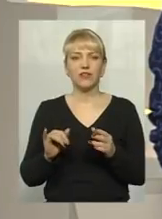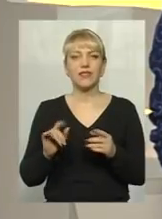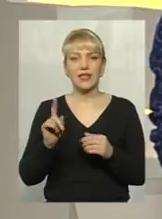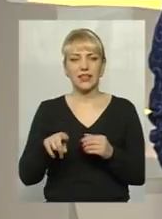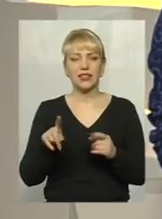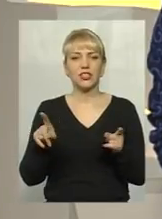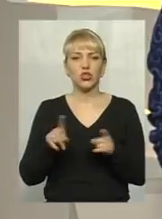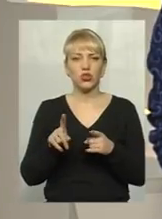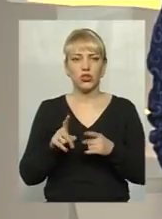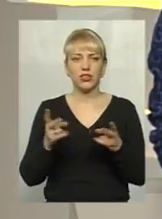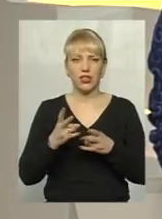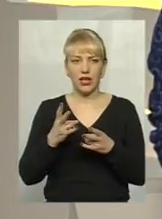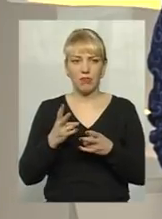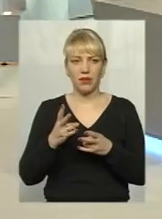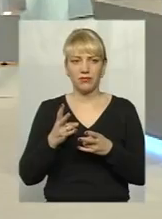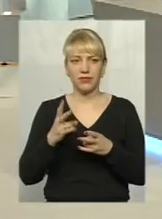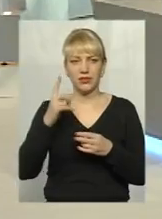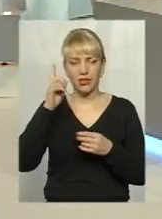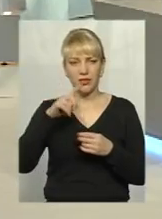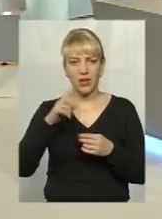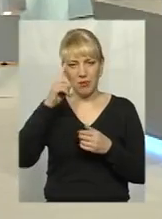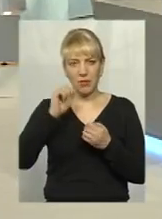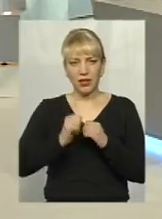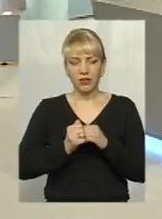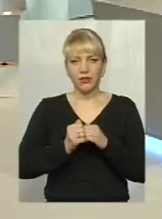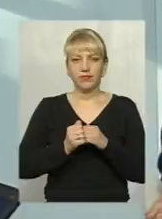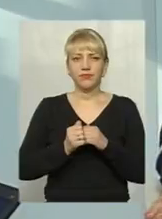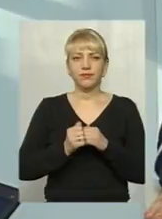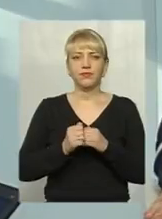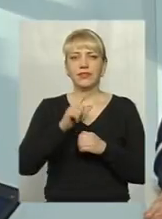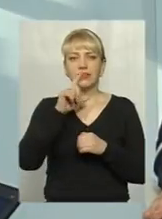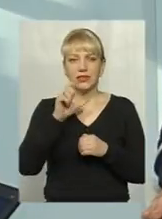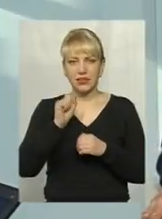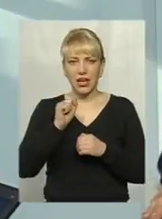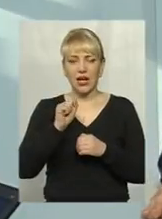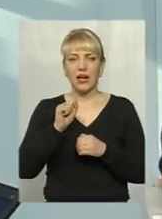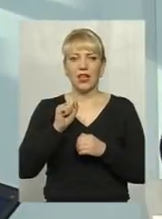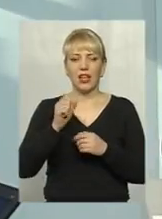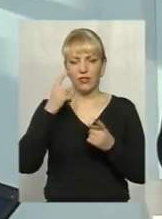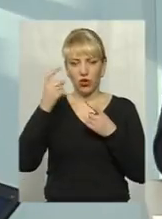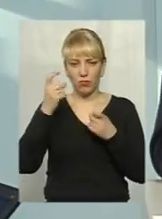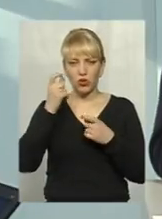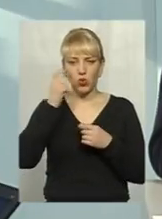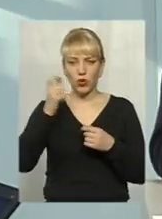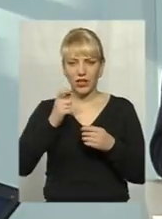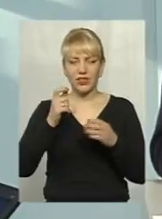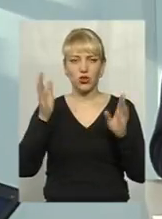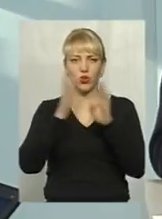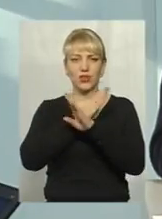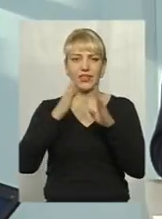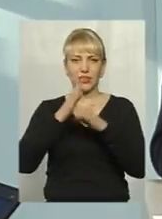-таки, що варто насамперед вам? Ну, за інформацією Українського гідромідцентру, а також